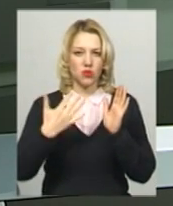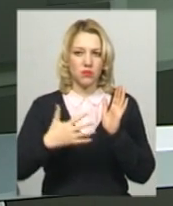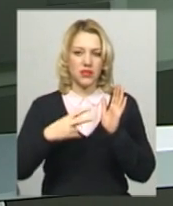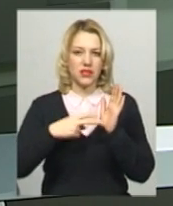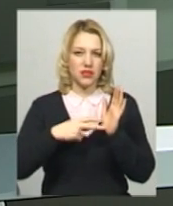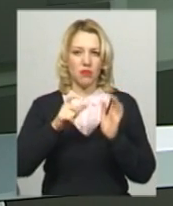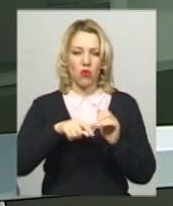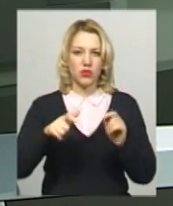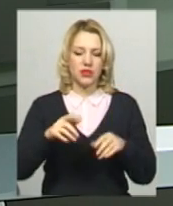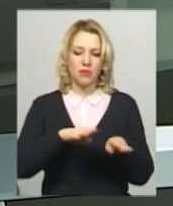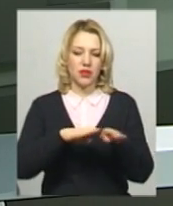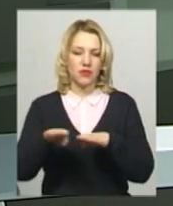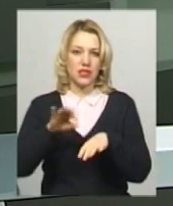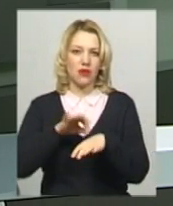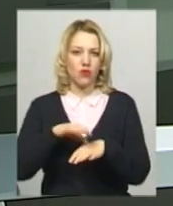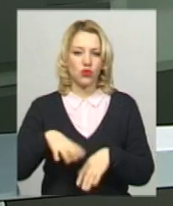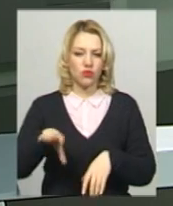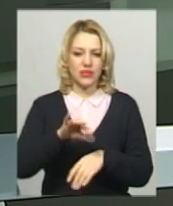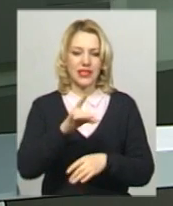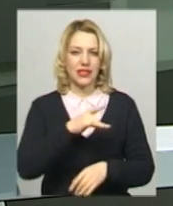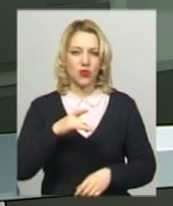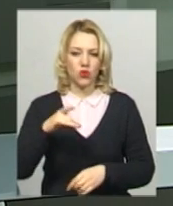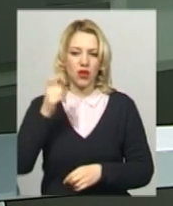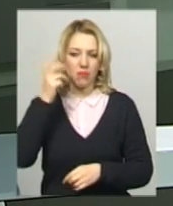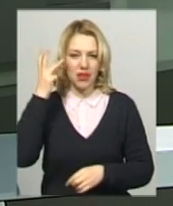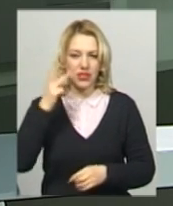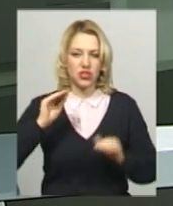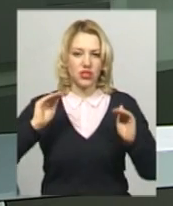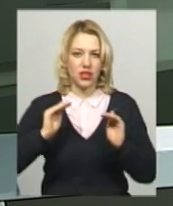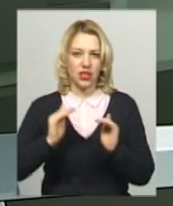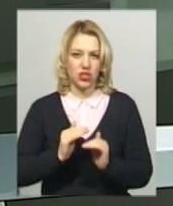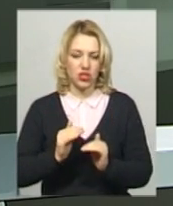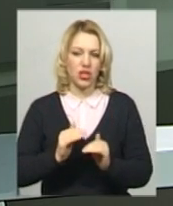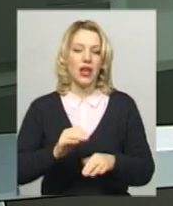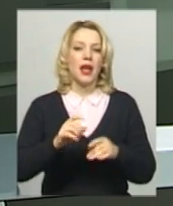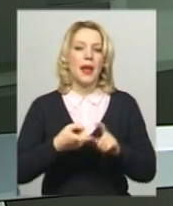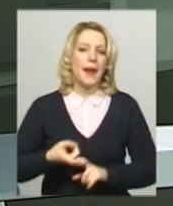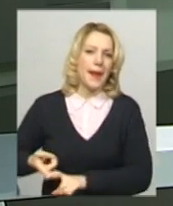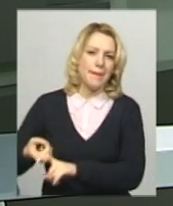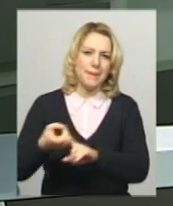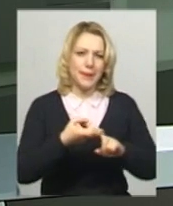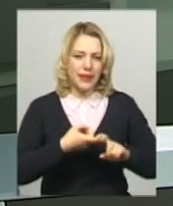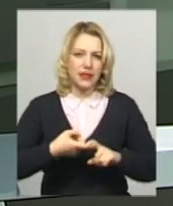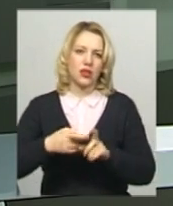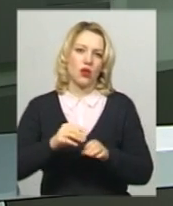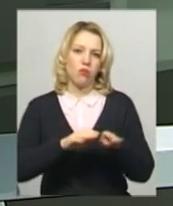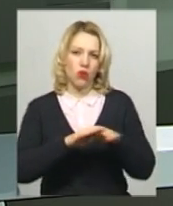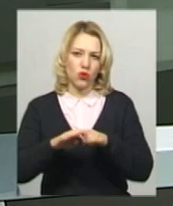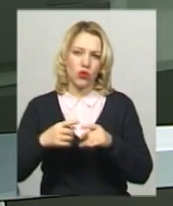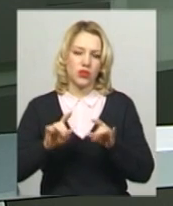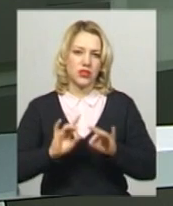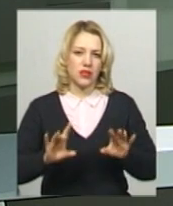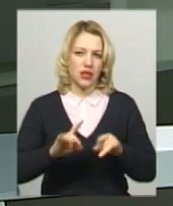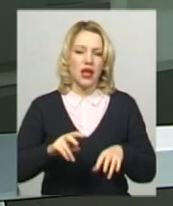осіб. Рівень захворюваності у всіх регіонах Хмельниччини нижче під порогу. Такі дані станом на сьогодні наводить лікар